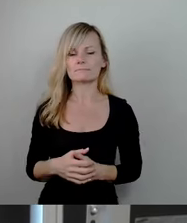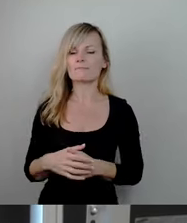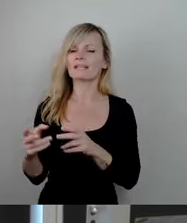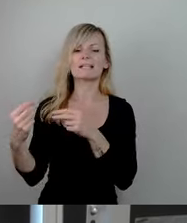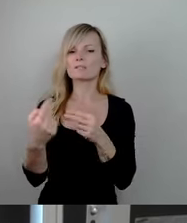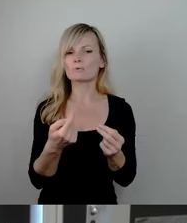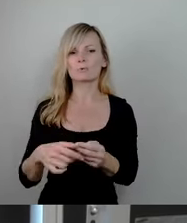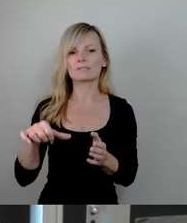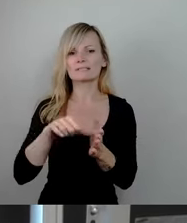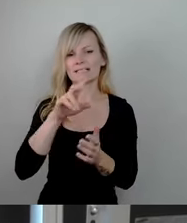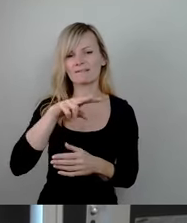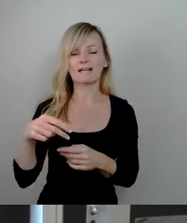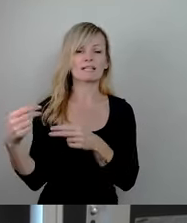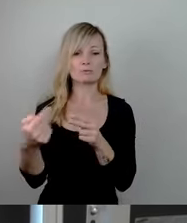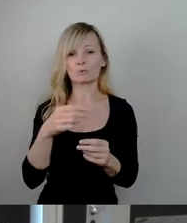CDU, zur CDU.